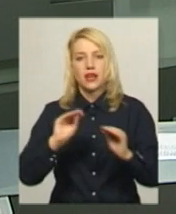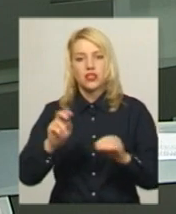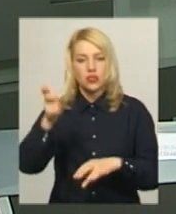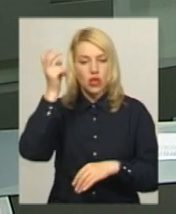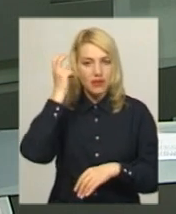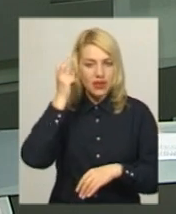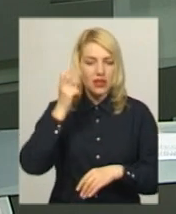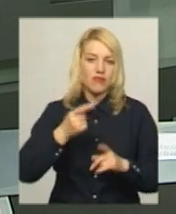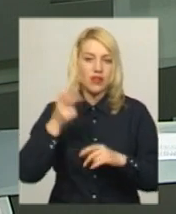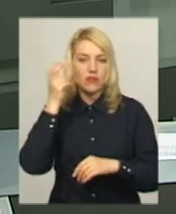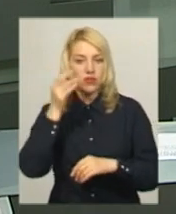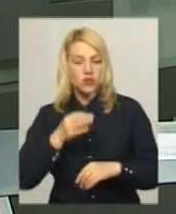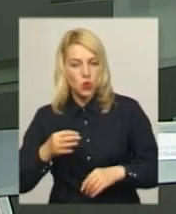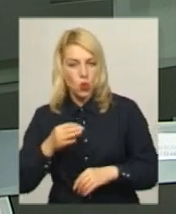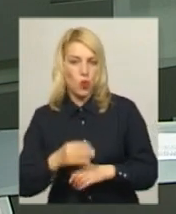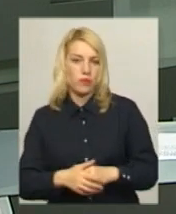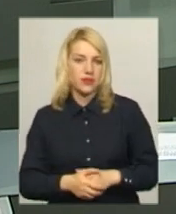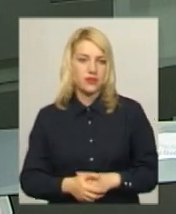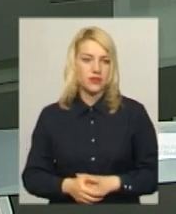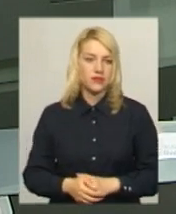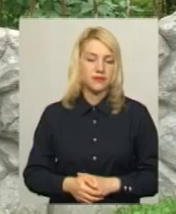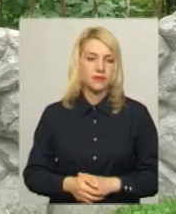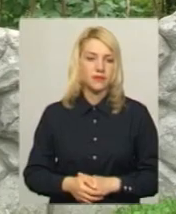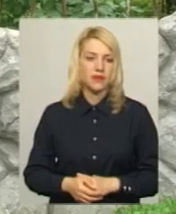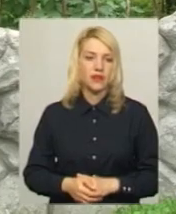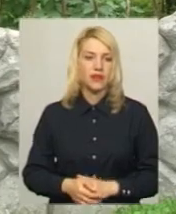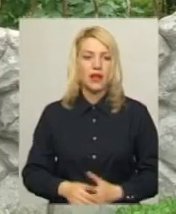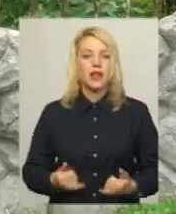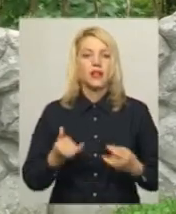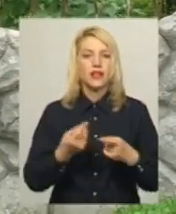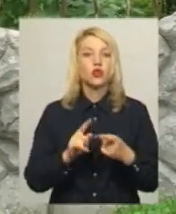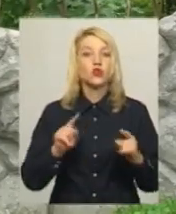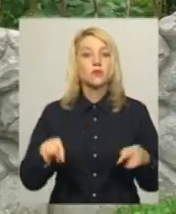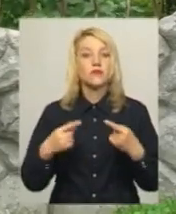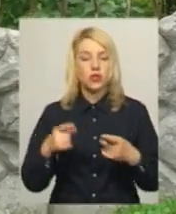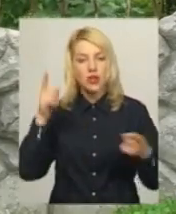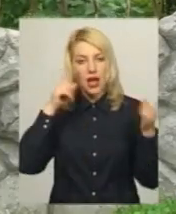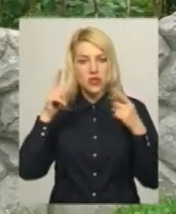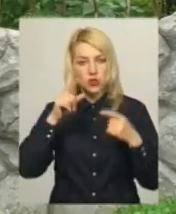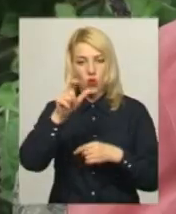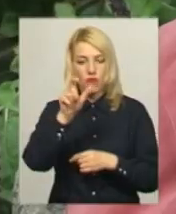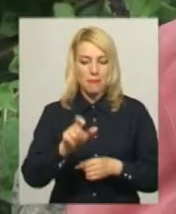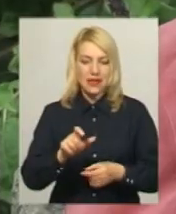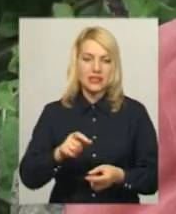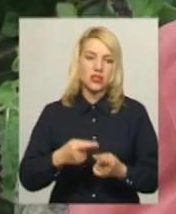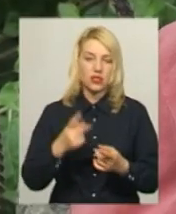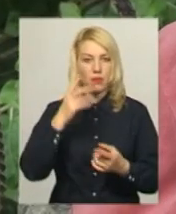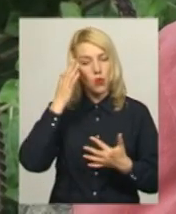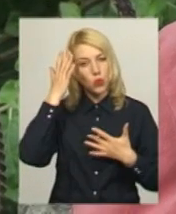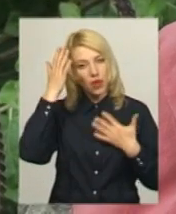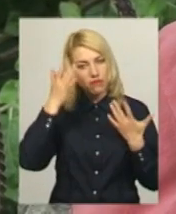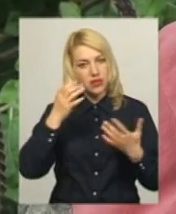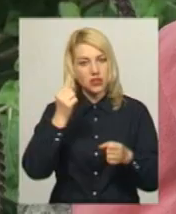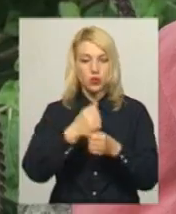митцем поспілкувалася моя колега Леся Боровець. Для того, щоб створити казковий персонаж, треба його уявити, зробити